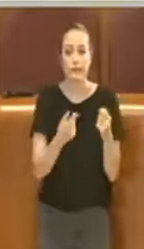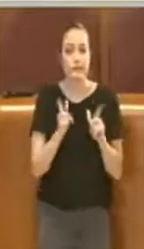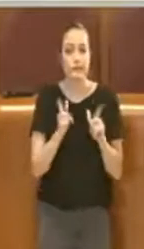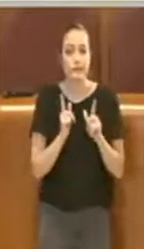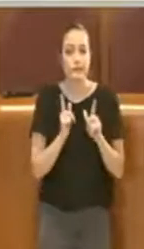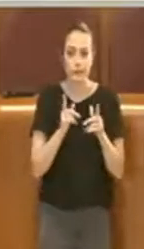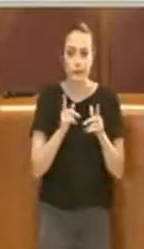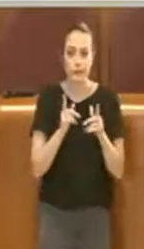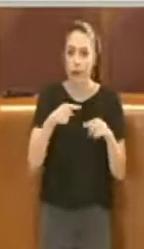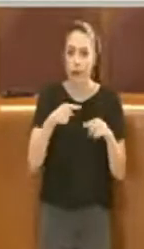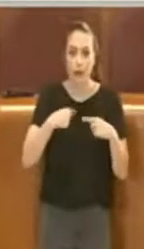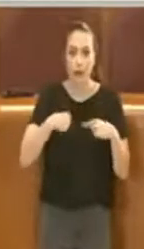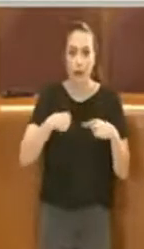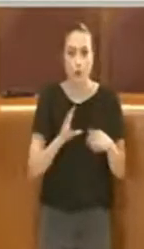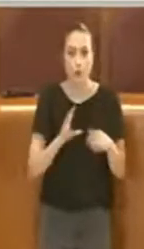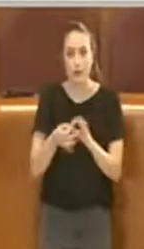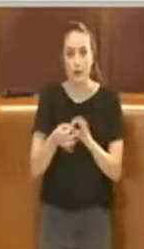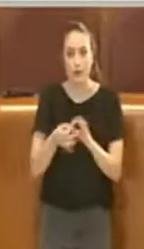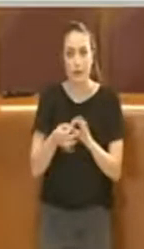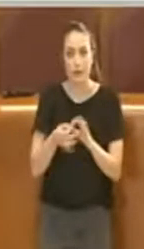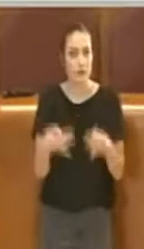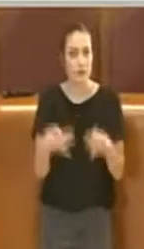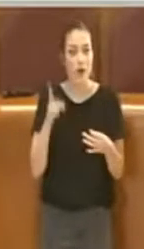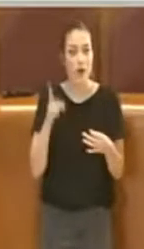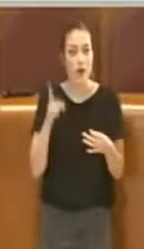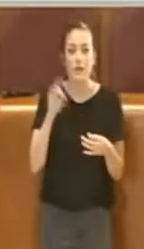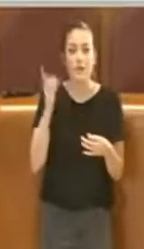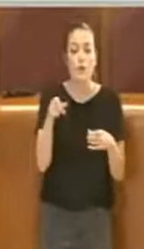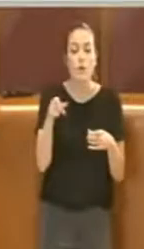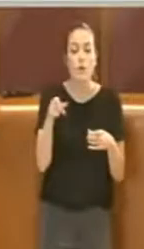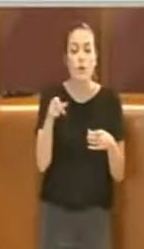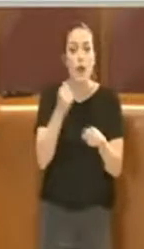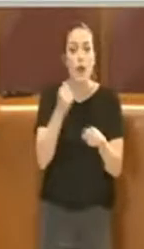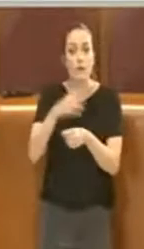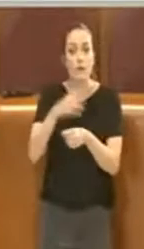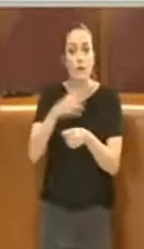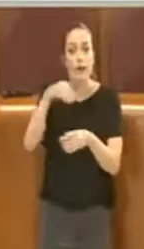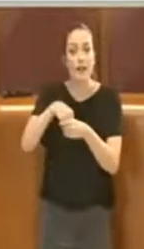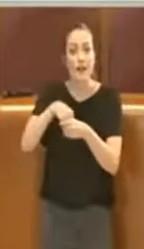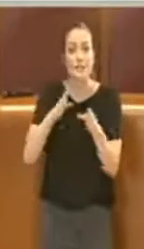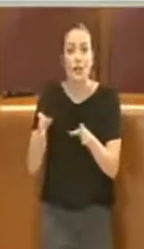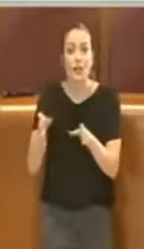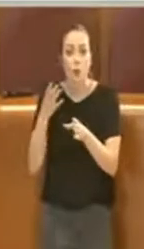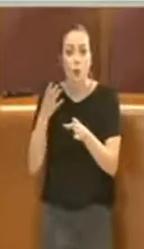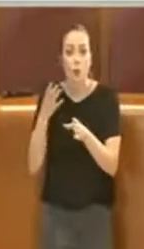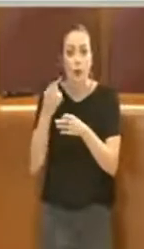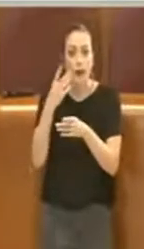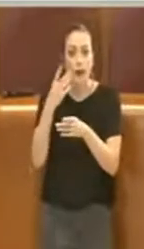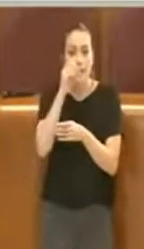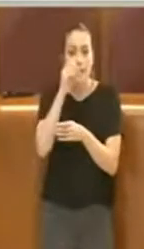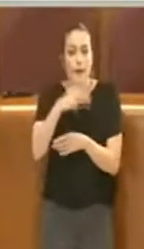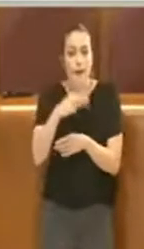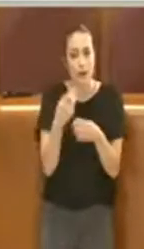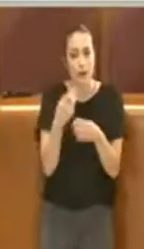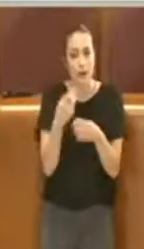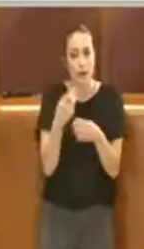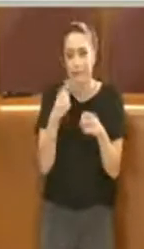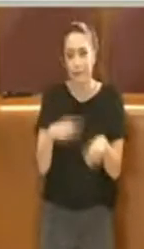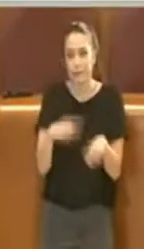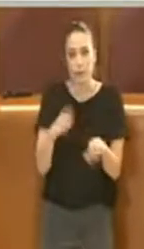comprendere i cittadini, anche se non lavorate nel settore, anche se non avete attività produttive. Ecco,